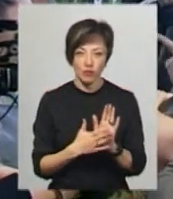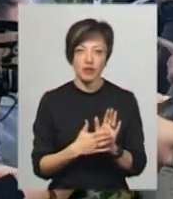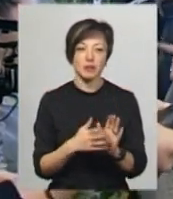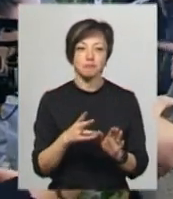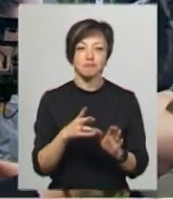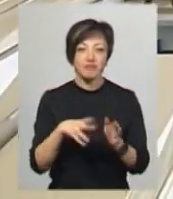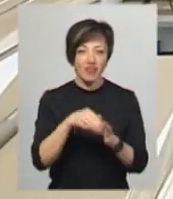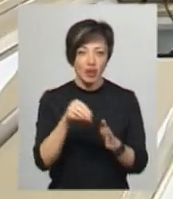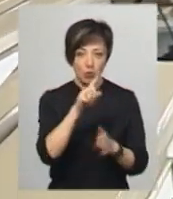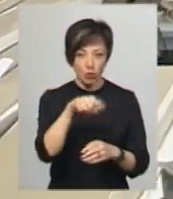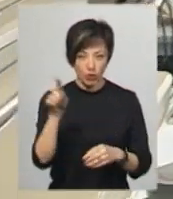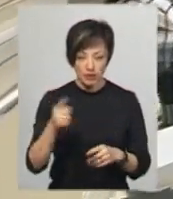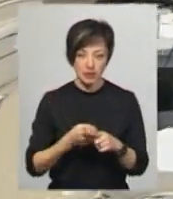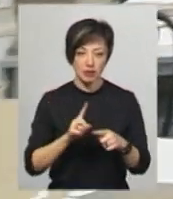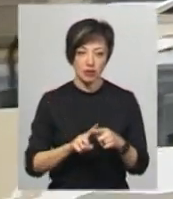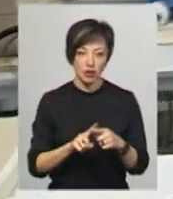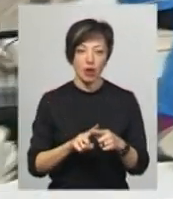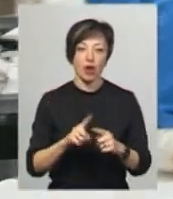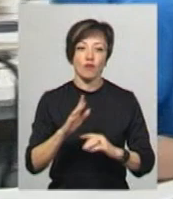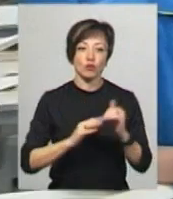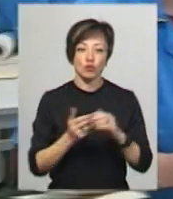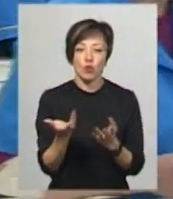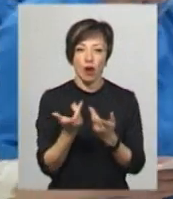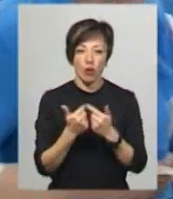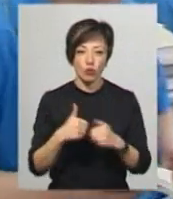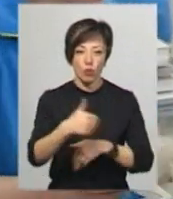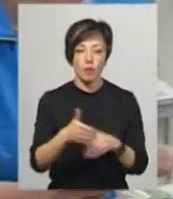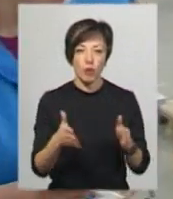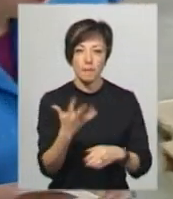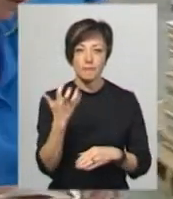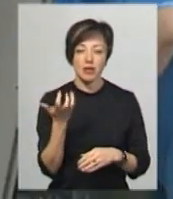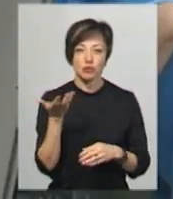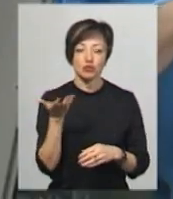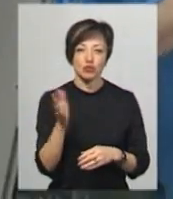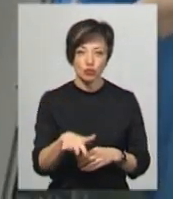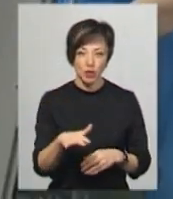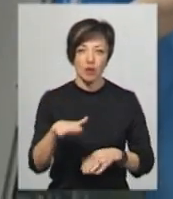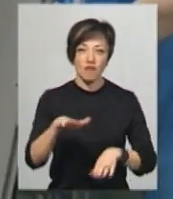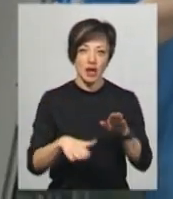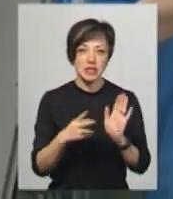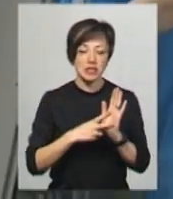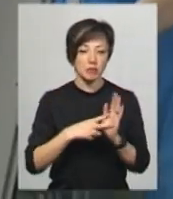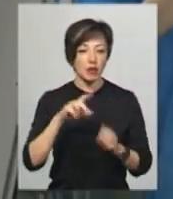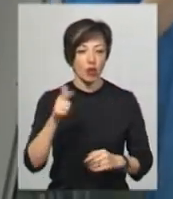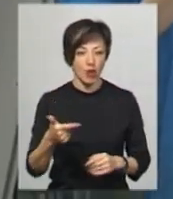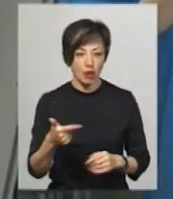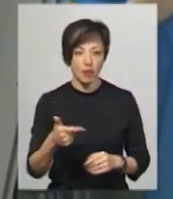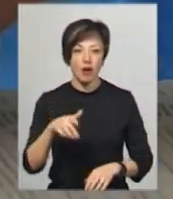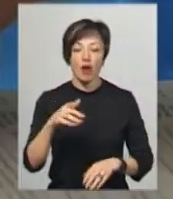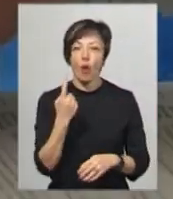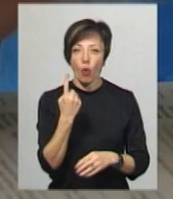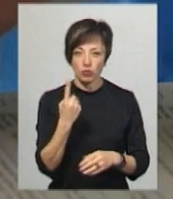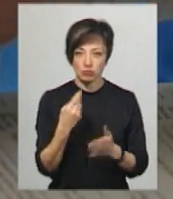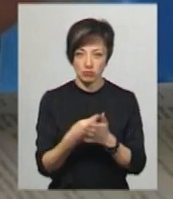волевиявлення. Пакують бюлетені вручну. Стандартна упаковка містить 500 примірників і важить майже 7 кілограм. Вартість